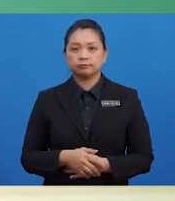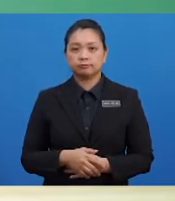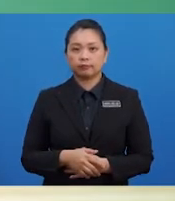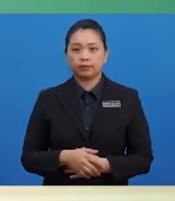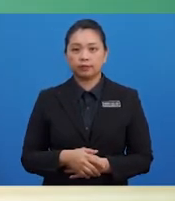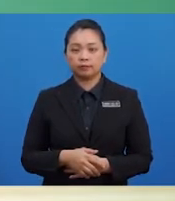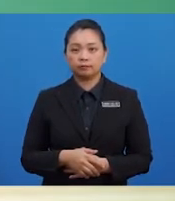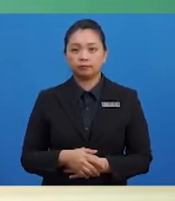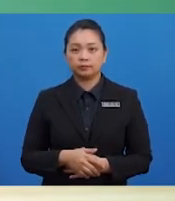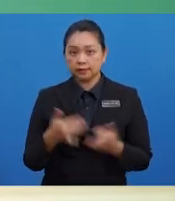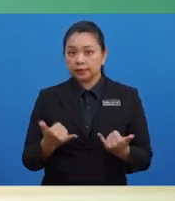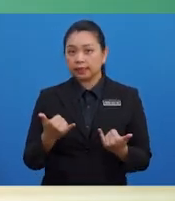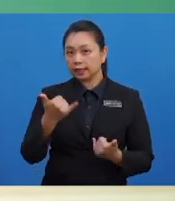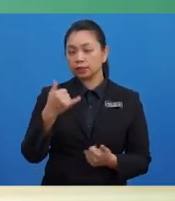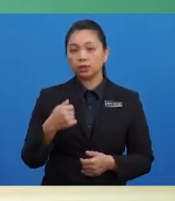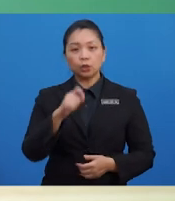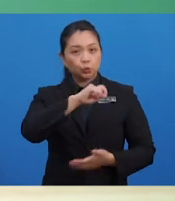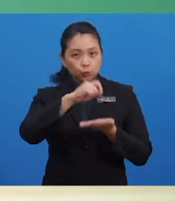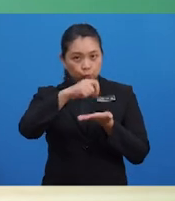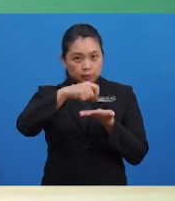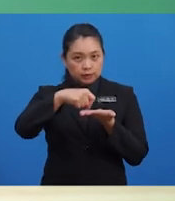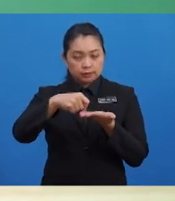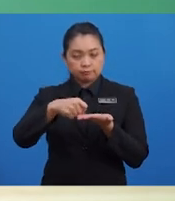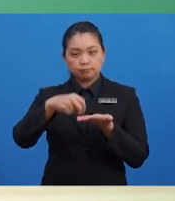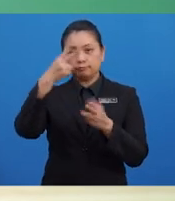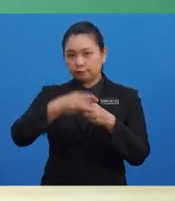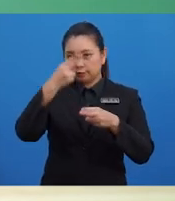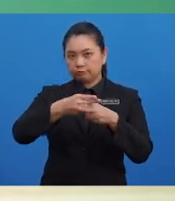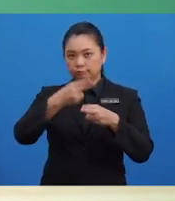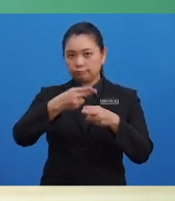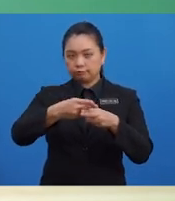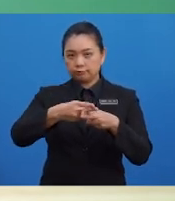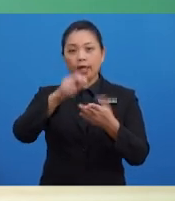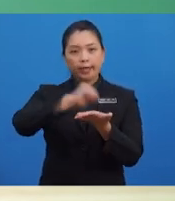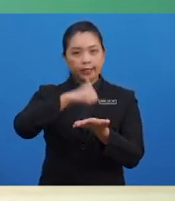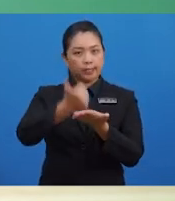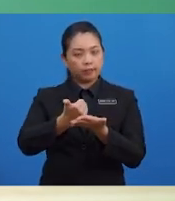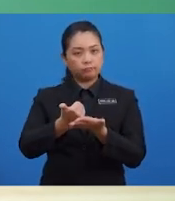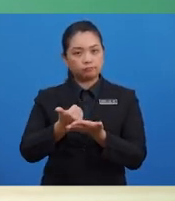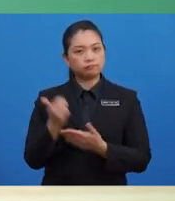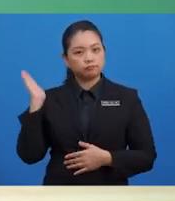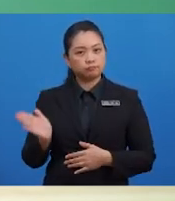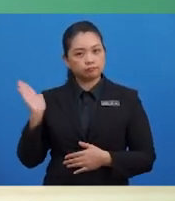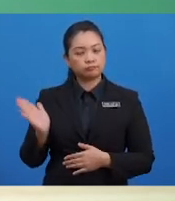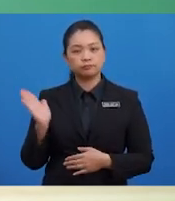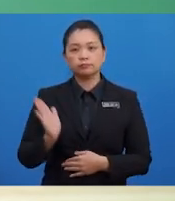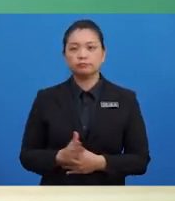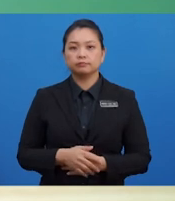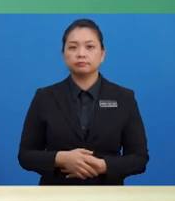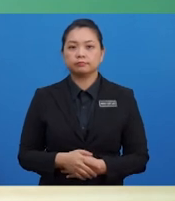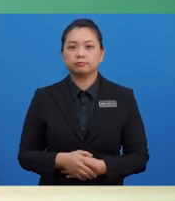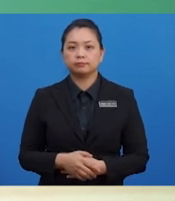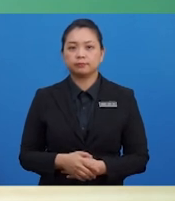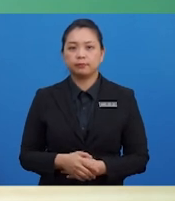sila tuliskan nama akaun iaitu akaun insurans perabaya. Dan tajuk